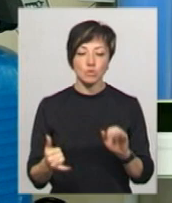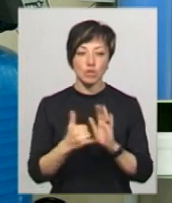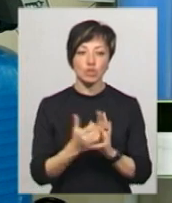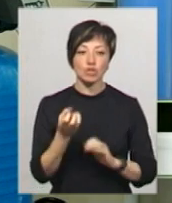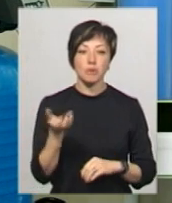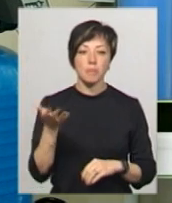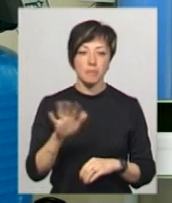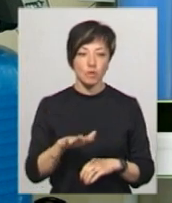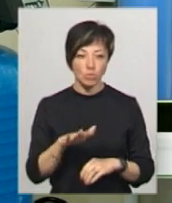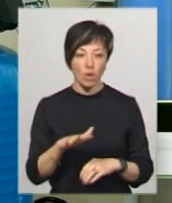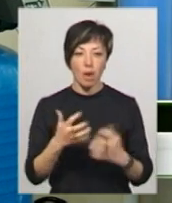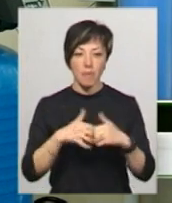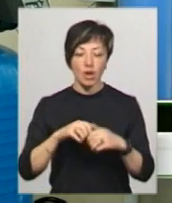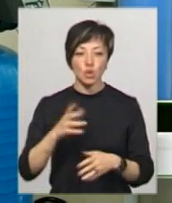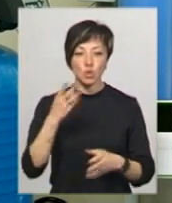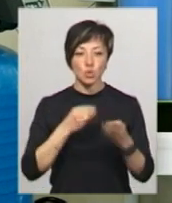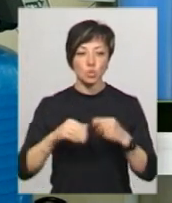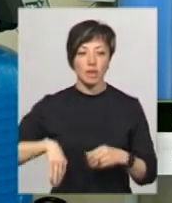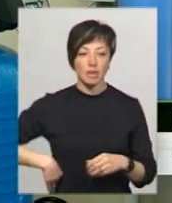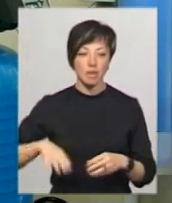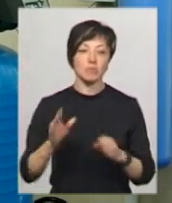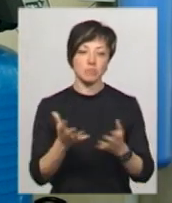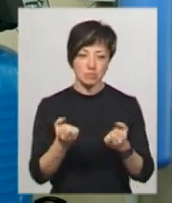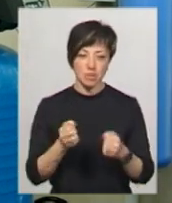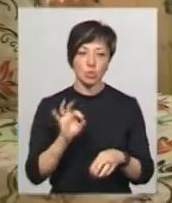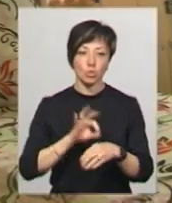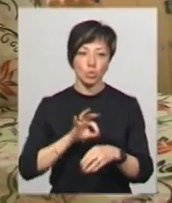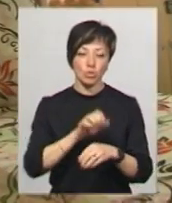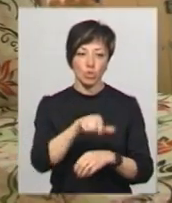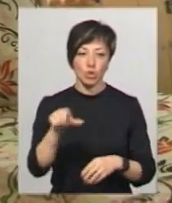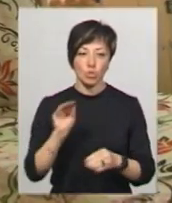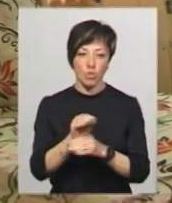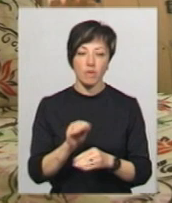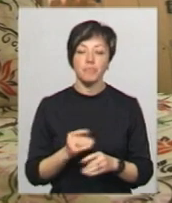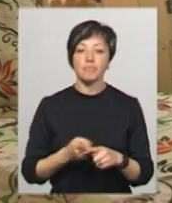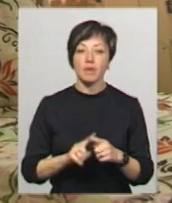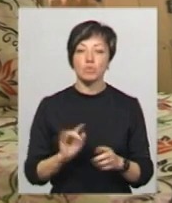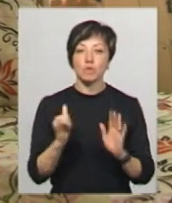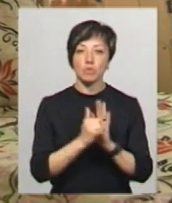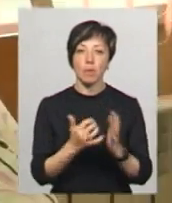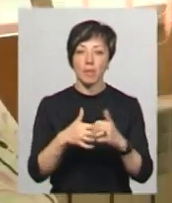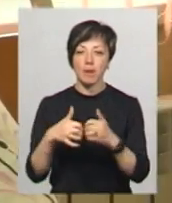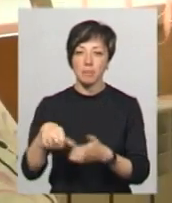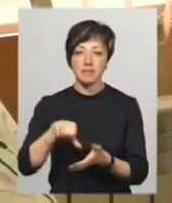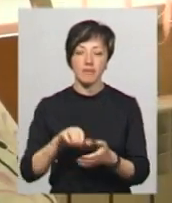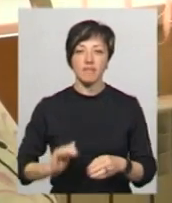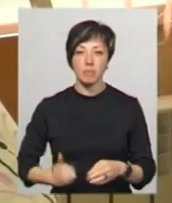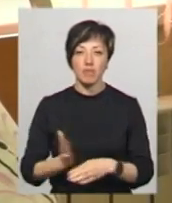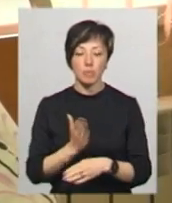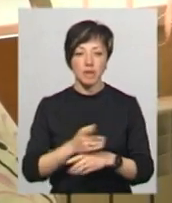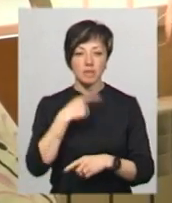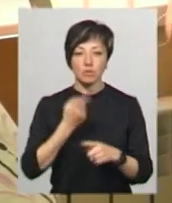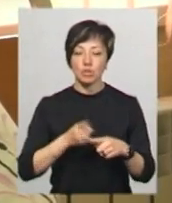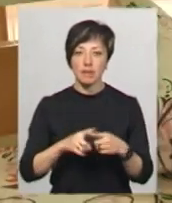апаратів штучна нирка, її потужність дозволить брати додаткових пацієнтів. Про встановлені апарати представник фірми виробника сказав,